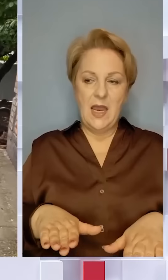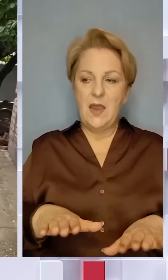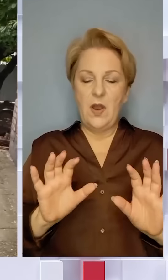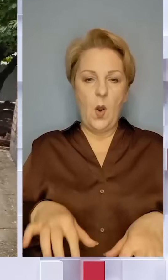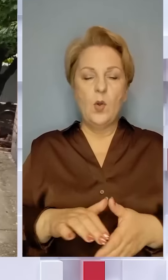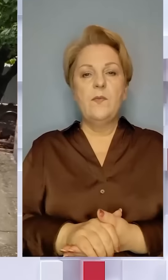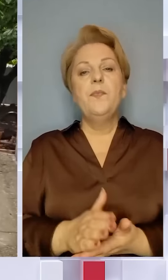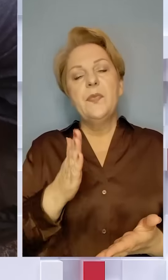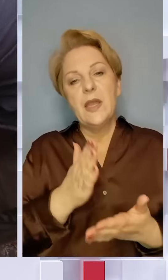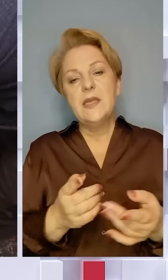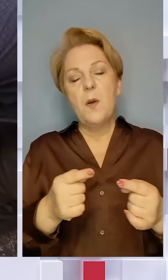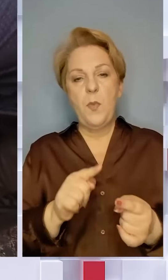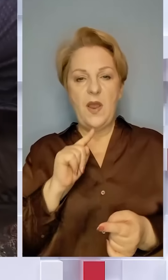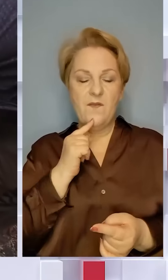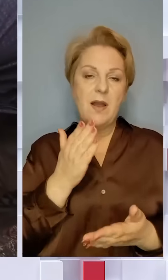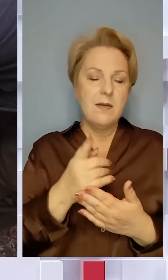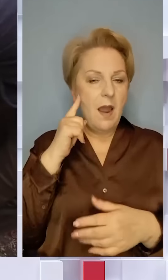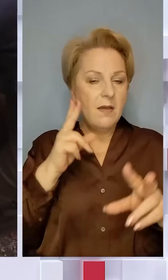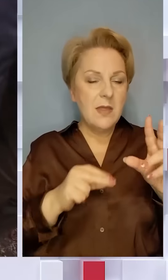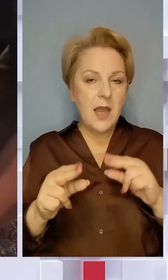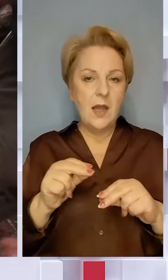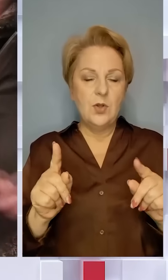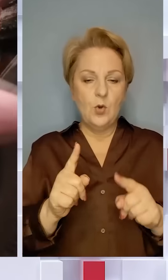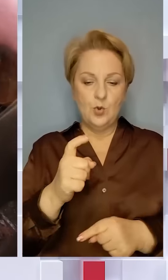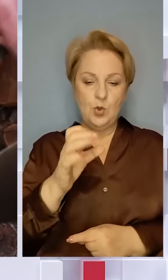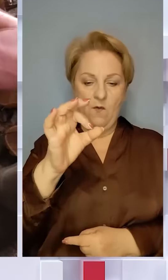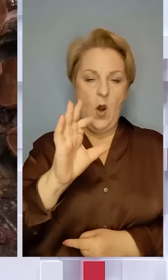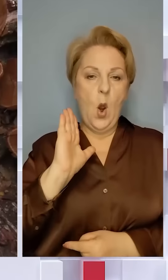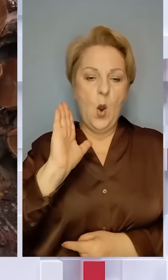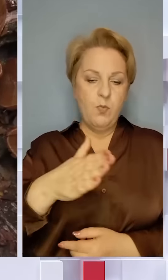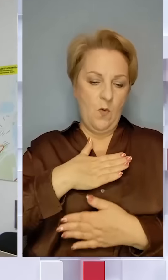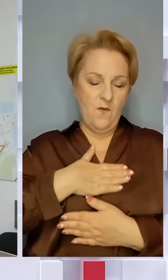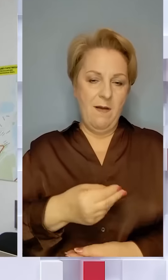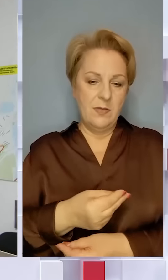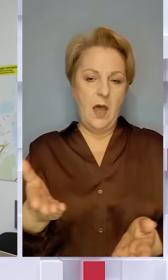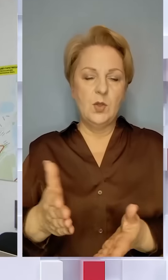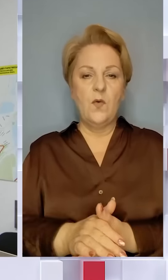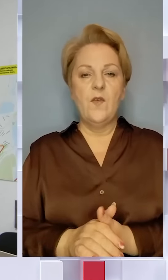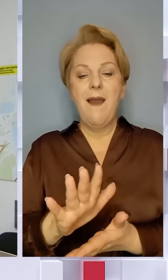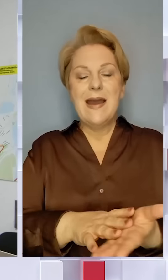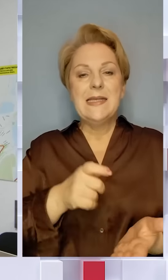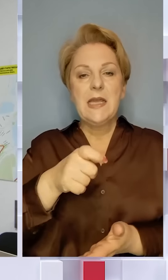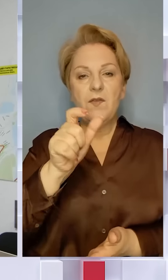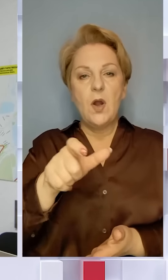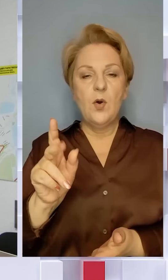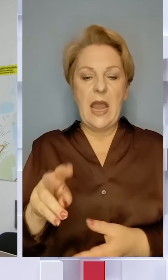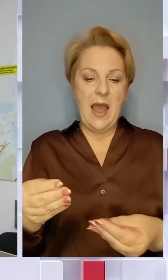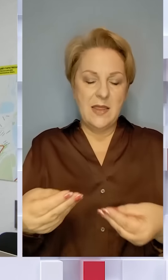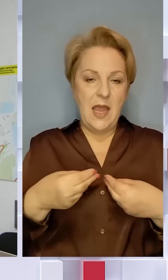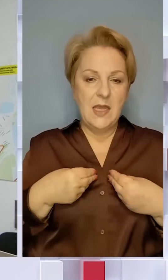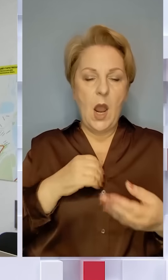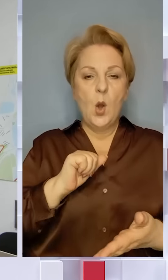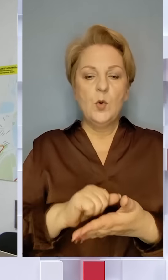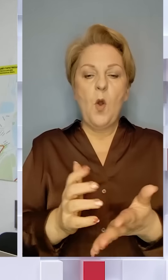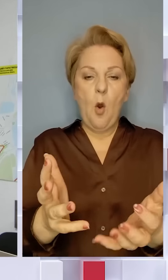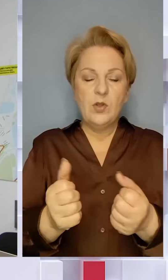труднощі. Все-таки є надія на те, що 100% будуть задоволені заяви громадян, які надали свої документи